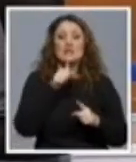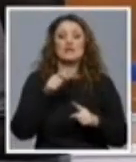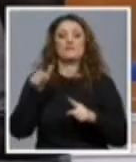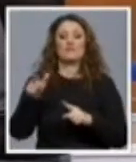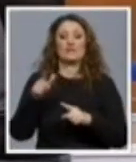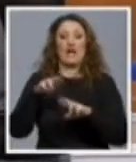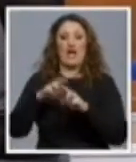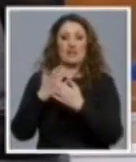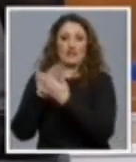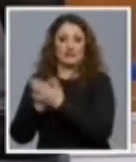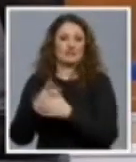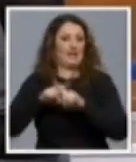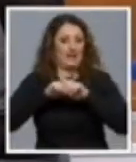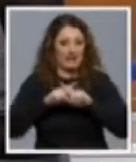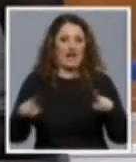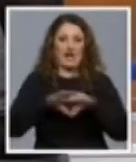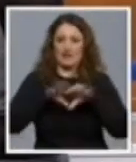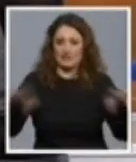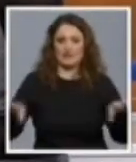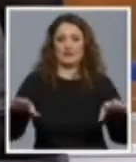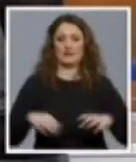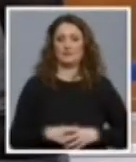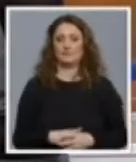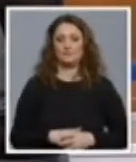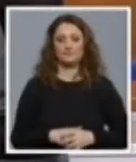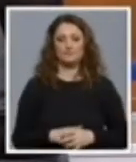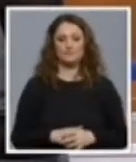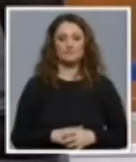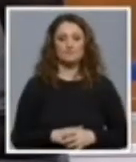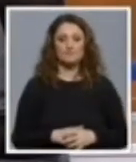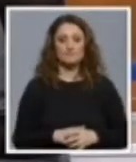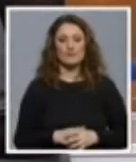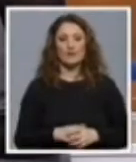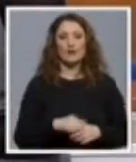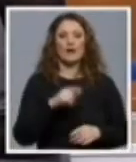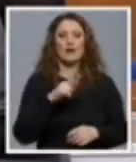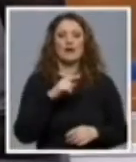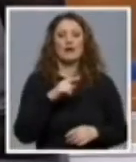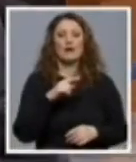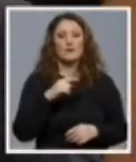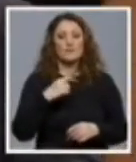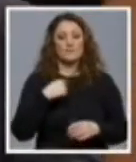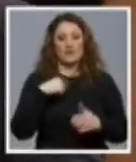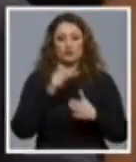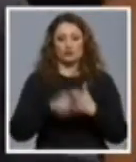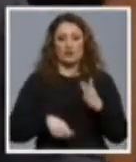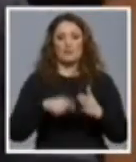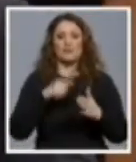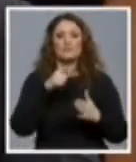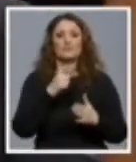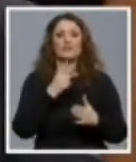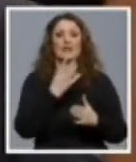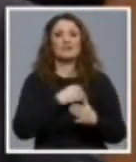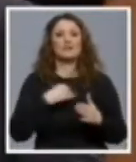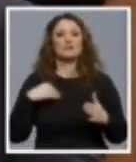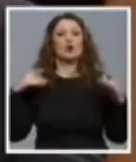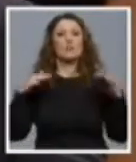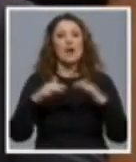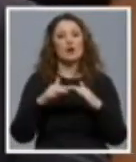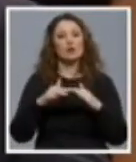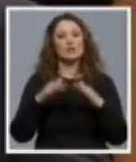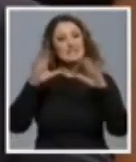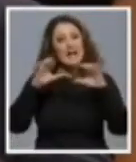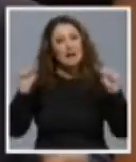stranka prava, dr. Ante Starčević, vaš stav o ustavno-pravnom položaju u Hrvatske. Ja sam i član predsjedništa Hrvatskog nadnog sabora Bosne i